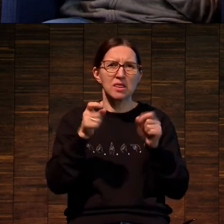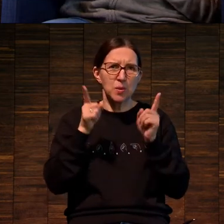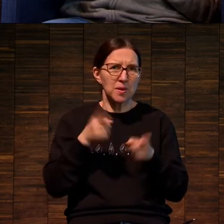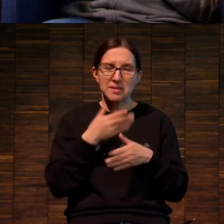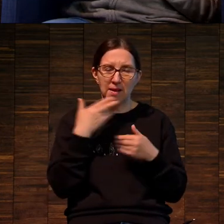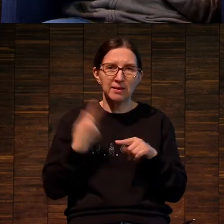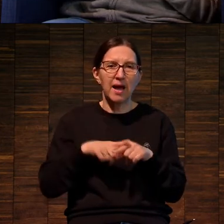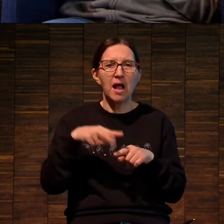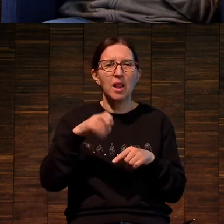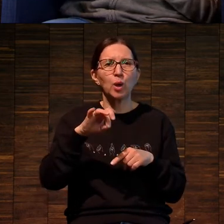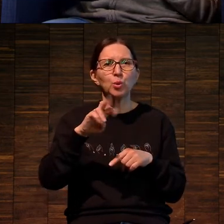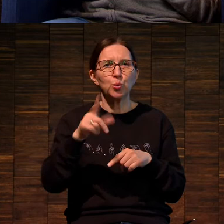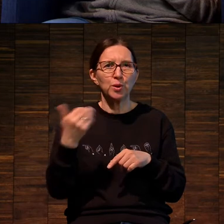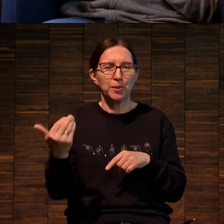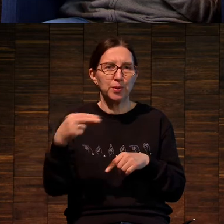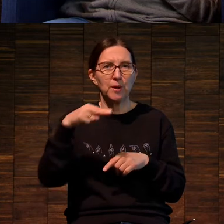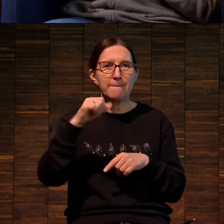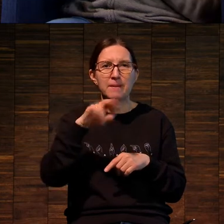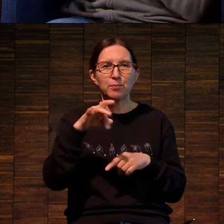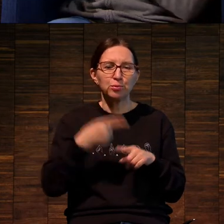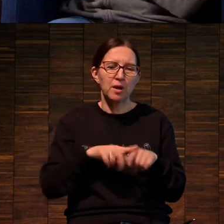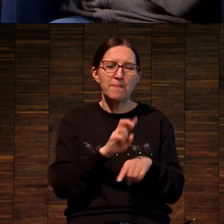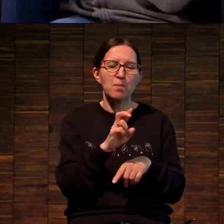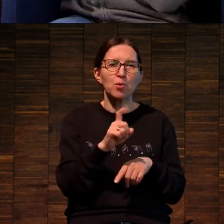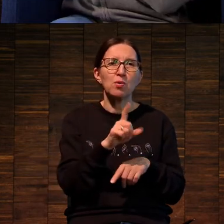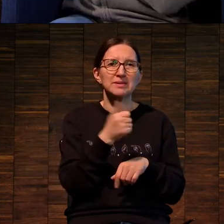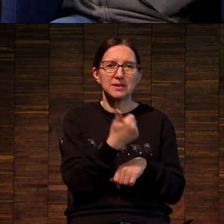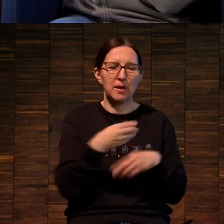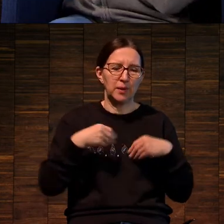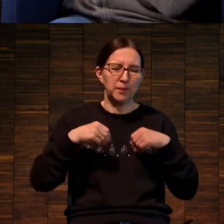это латунная пудра, как правило, или бронзовая.